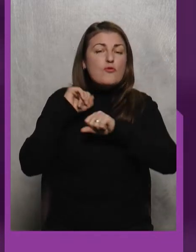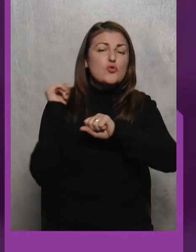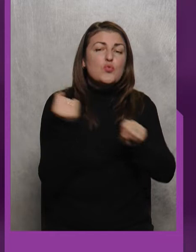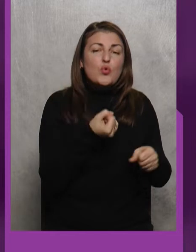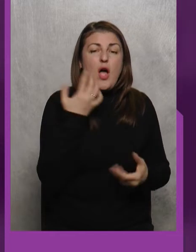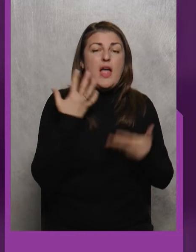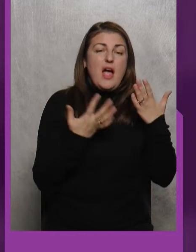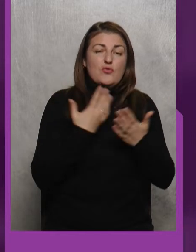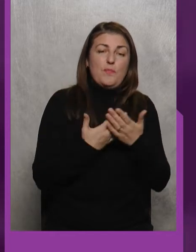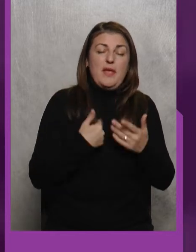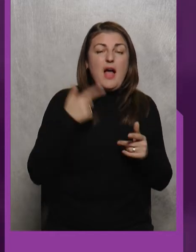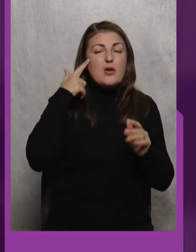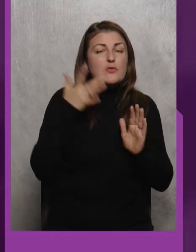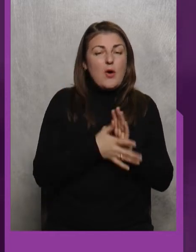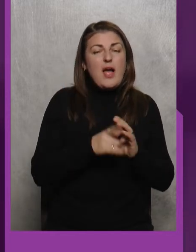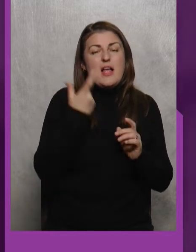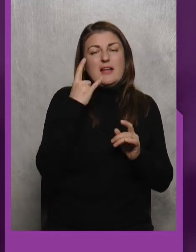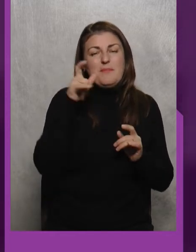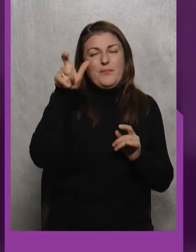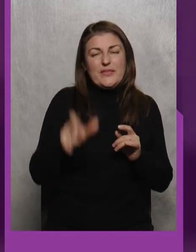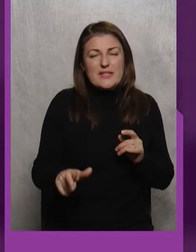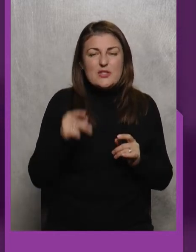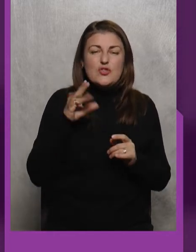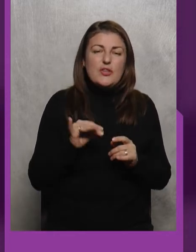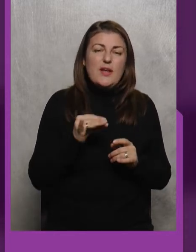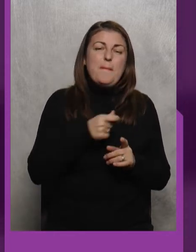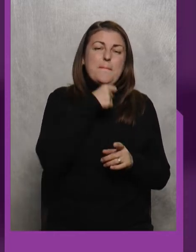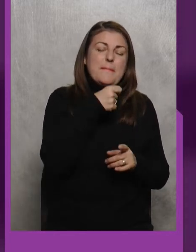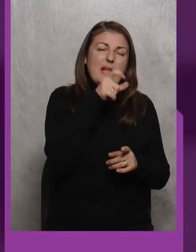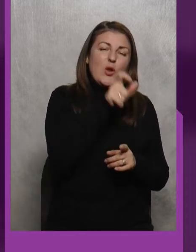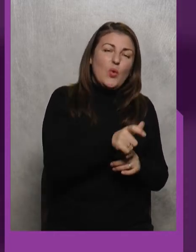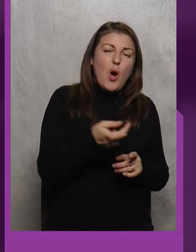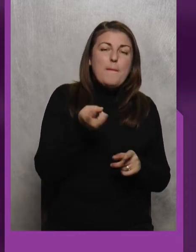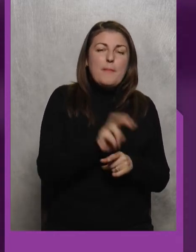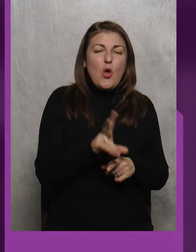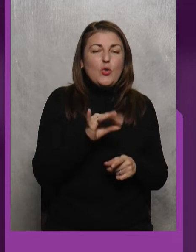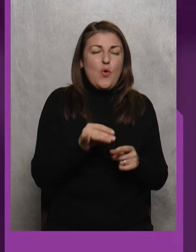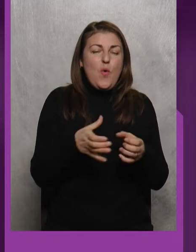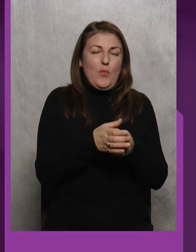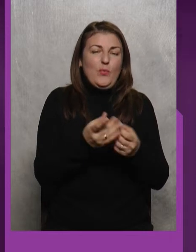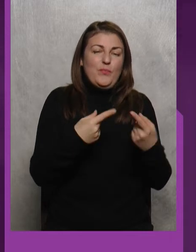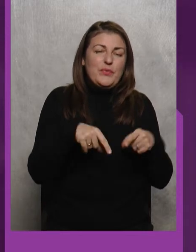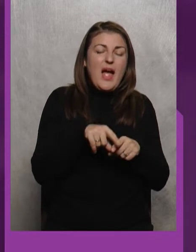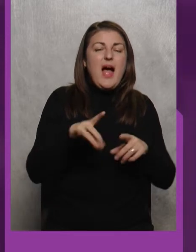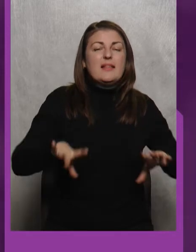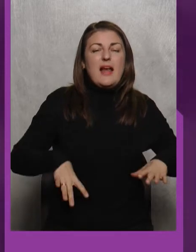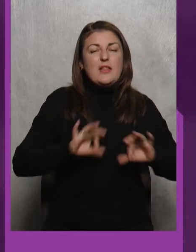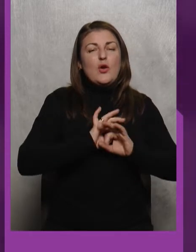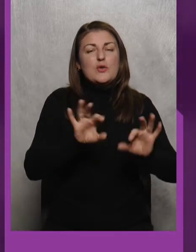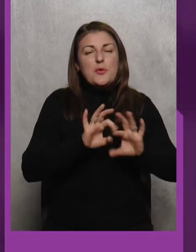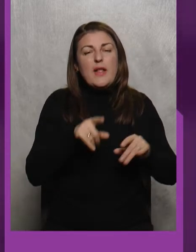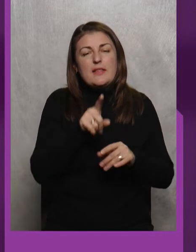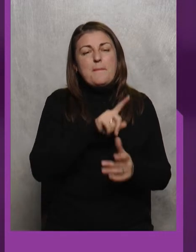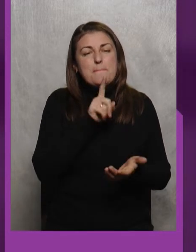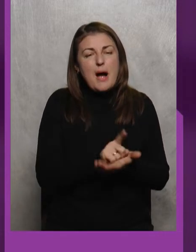Ну, якщо, там, я розумію, дитина, чи, там, підліток приходить до секції, і, там, тренер розповідає йому,